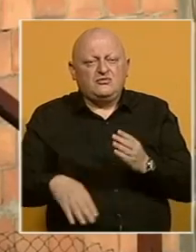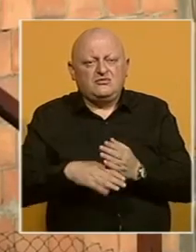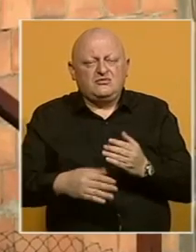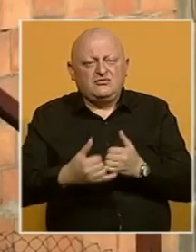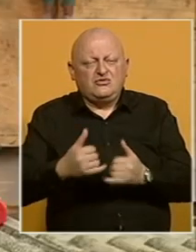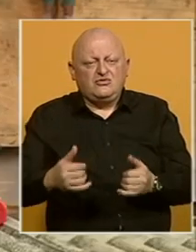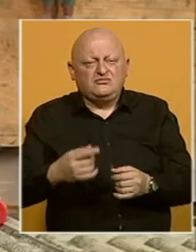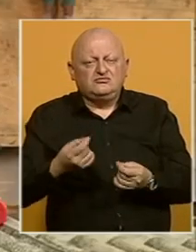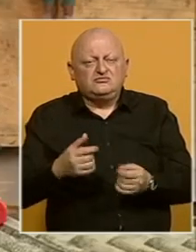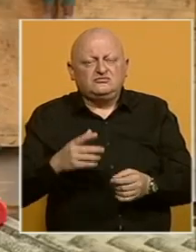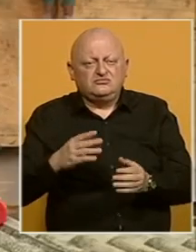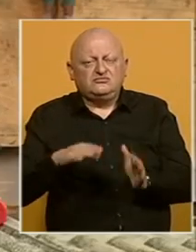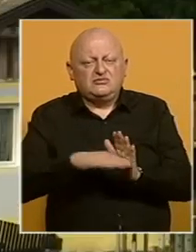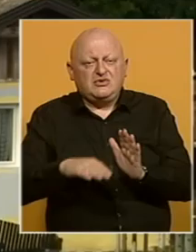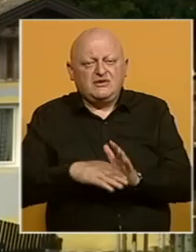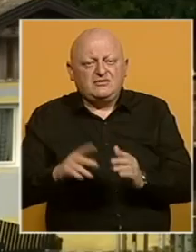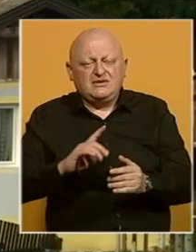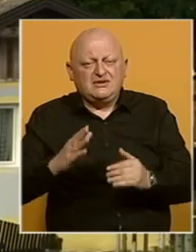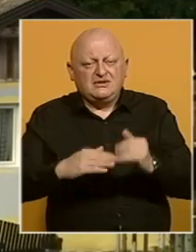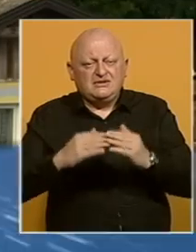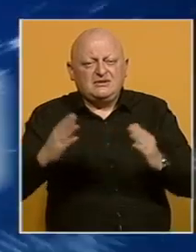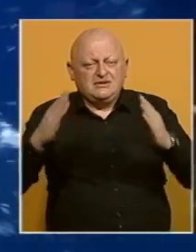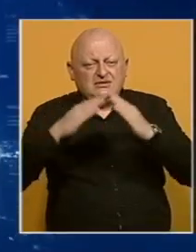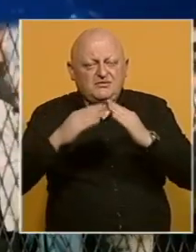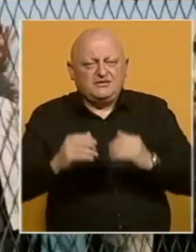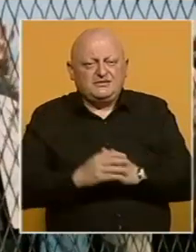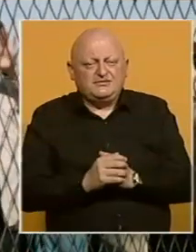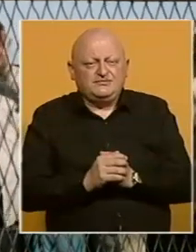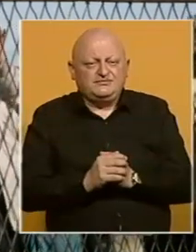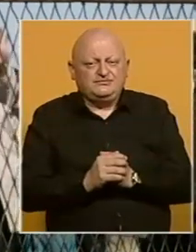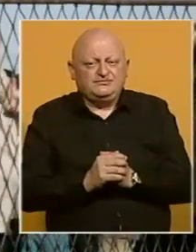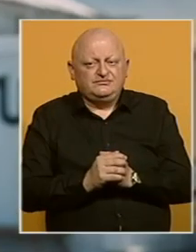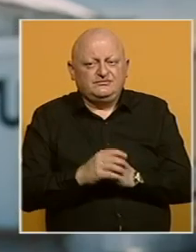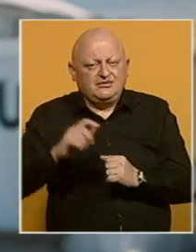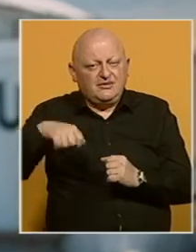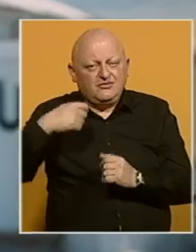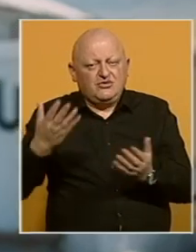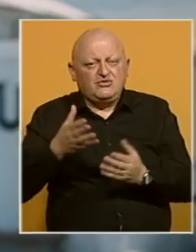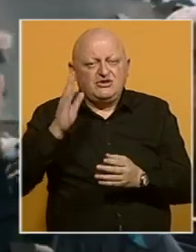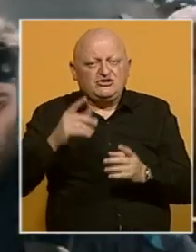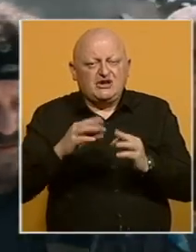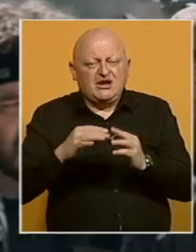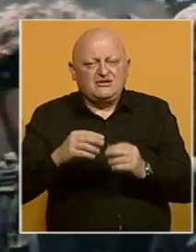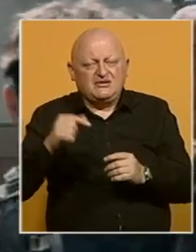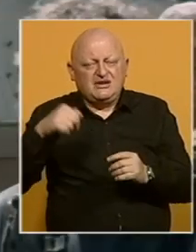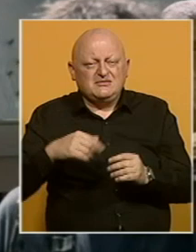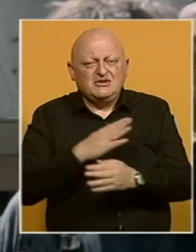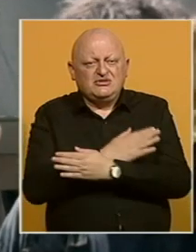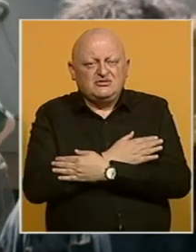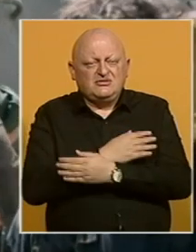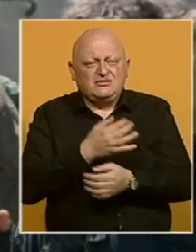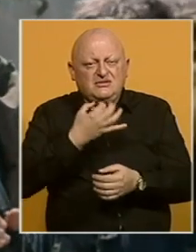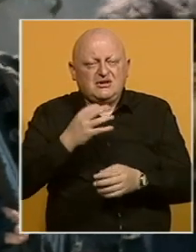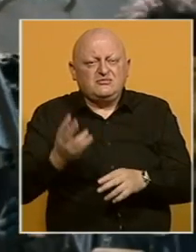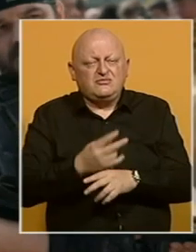grada pokušavaju legalizovati izgrađene stambene objekte. Film Kuda ide Šaida rediteljice Jasmile Žbanić